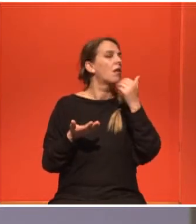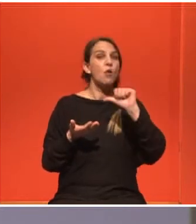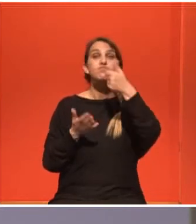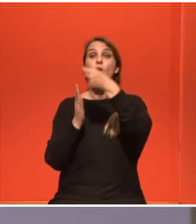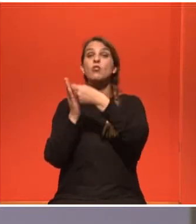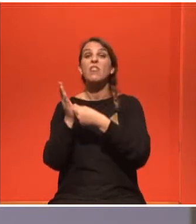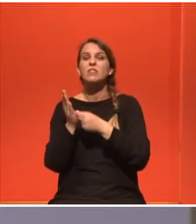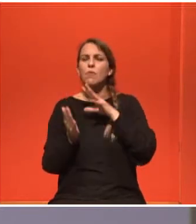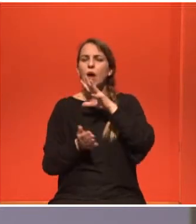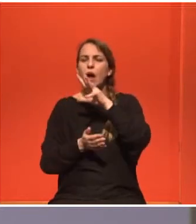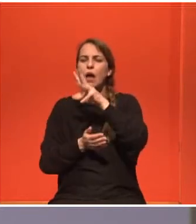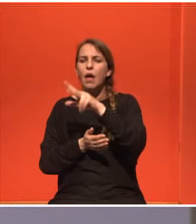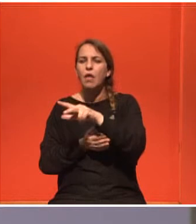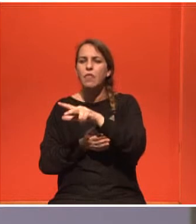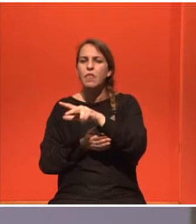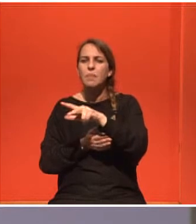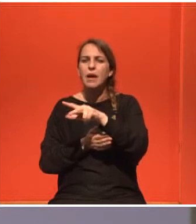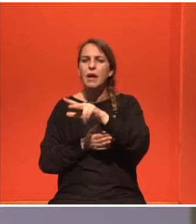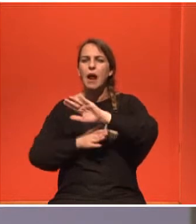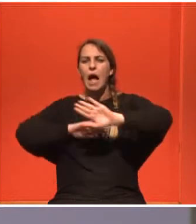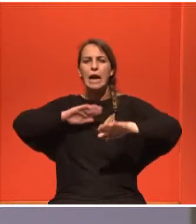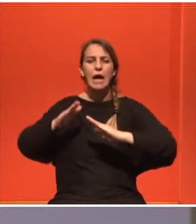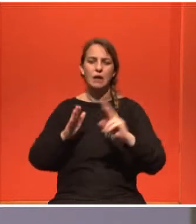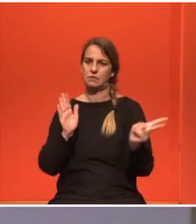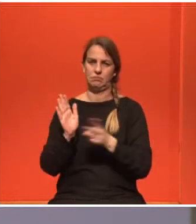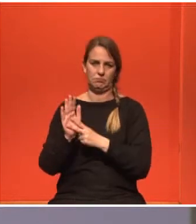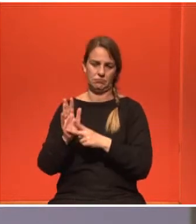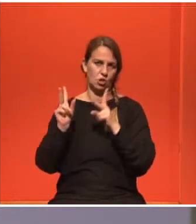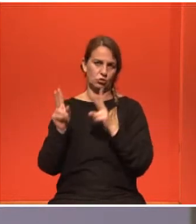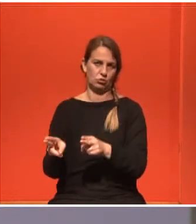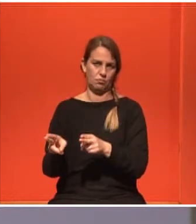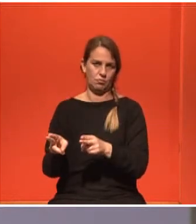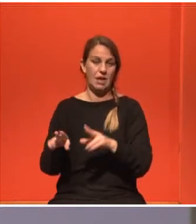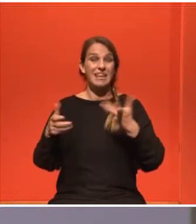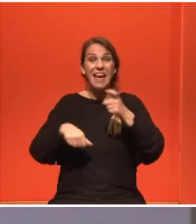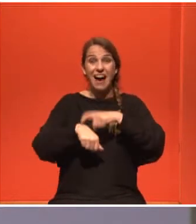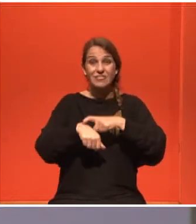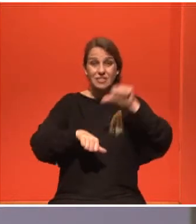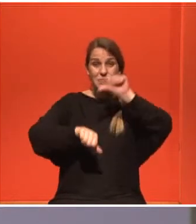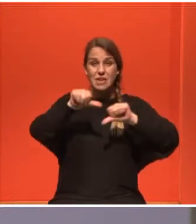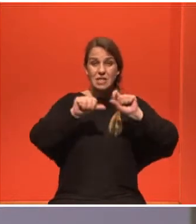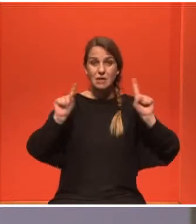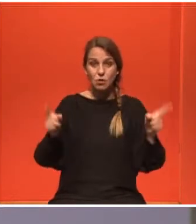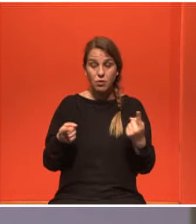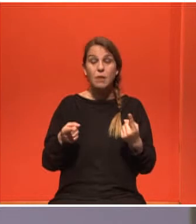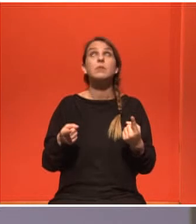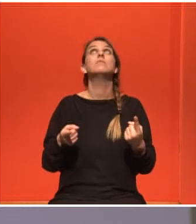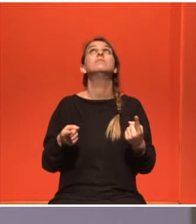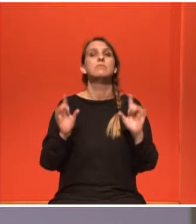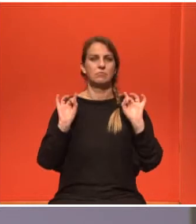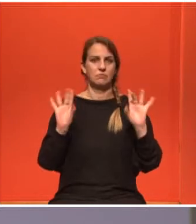πρωτοαθλητισμό και το καράτε για να μην χτυπήσω αλλά και κατά τη διάρκεια των χημιοθεραπειών δεν έκανα τίποτα.